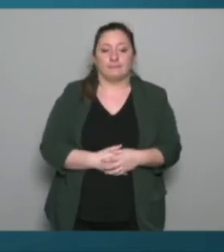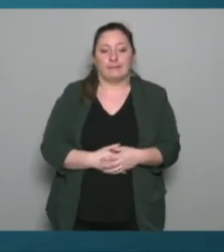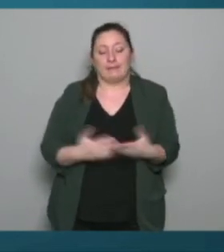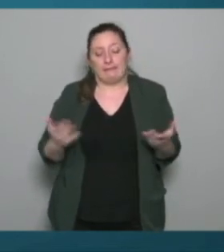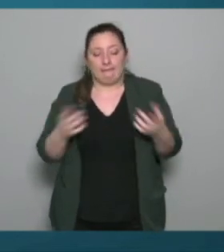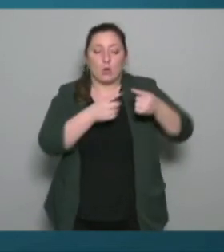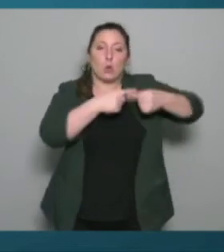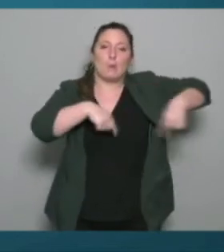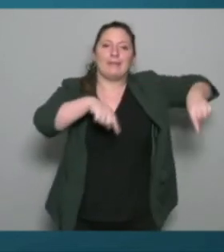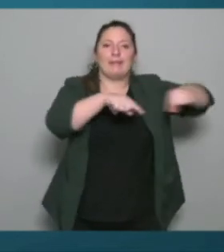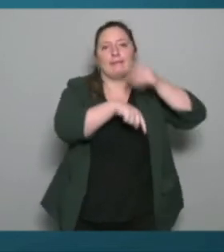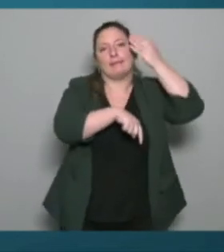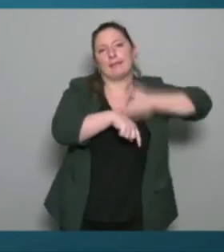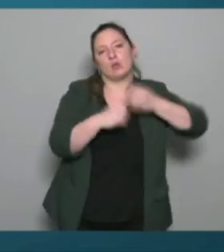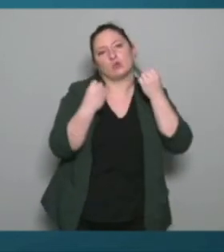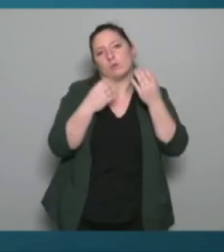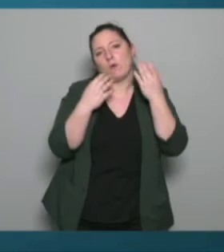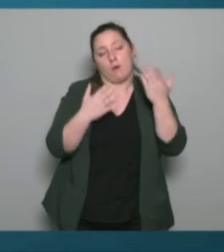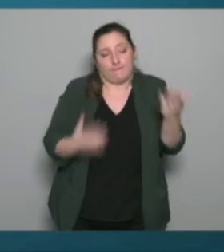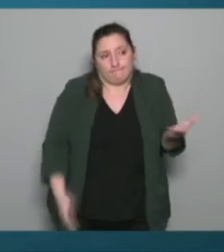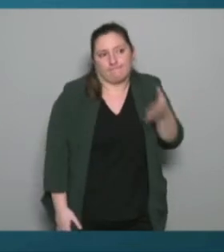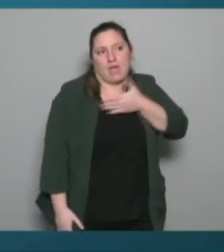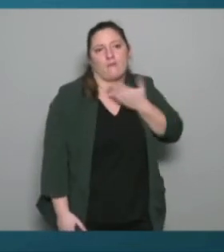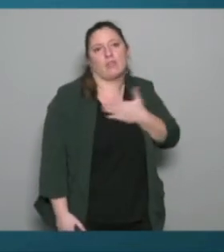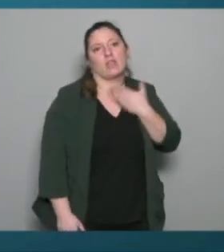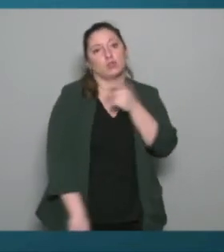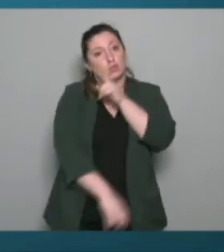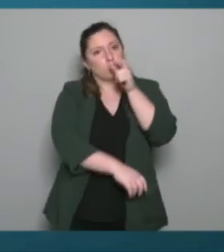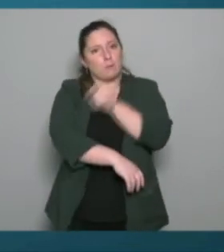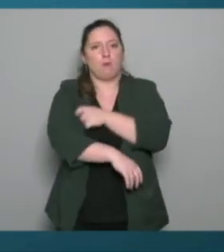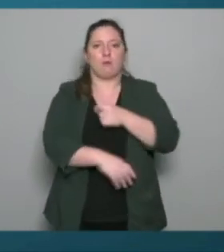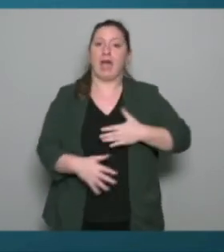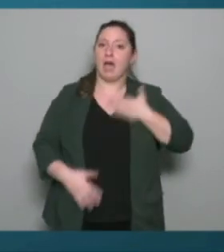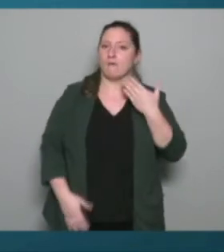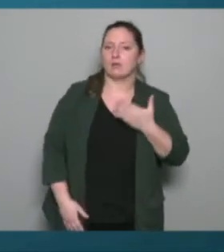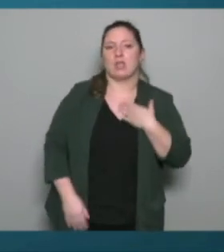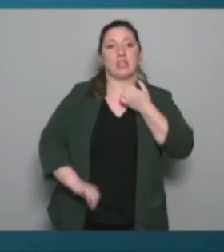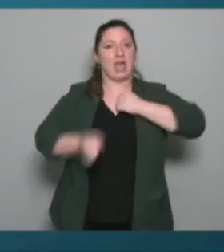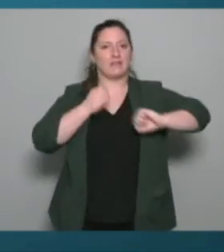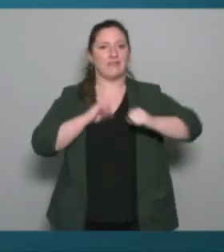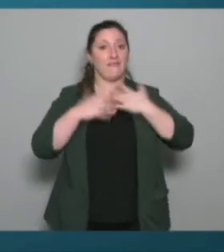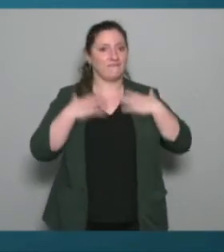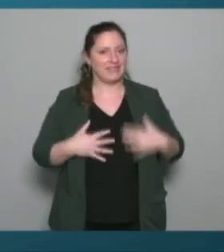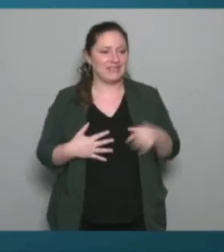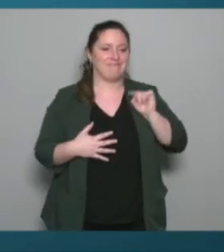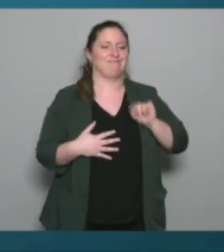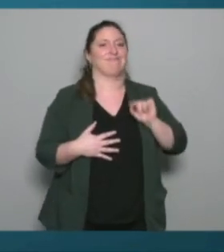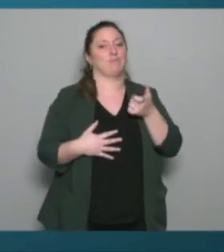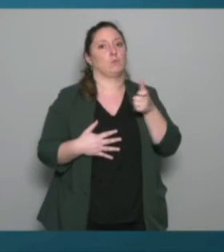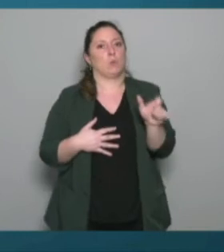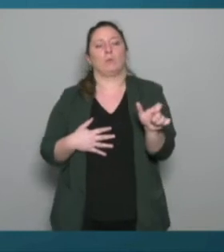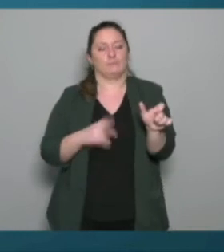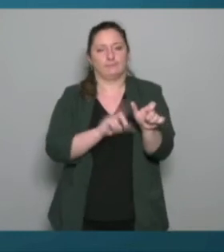fait mais les bénéfices du sport et de l'activité physique j'insiste sur l'activité physique je vais y venir sur